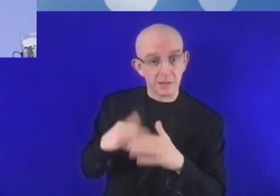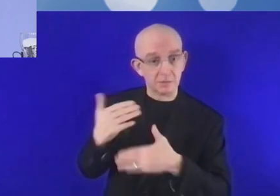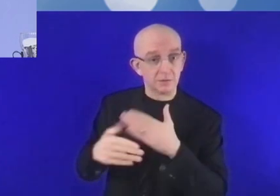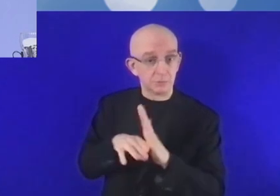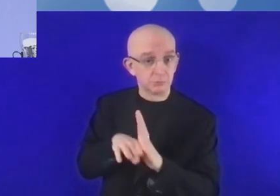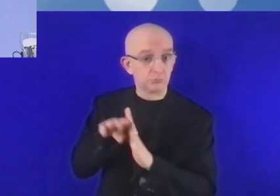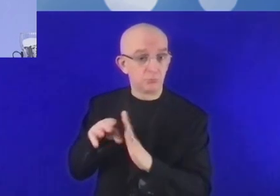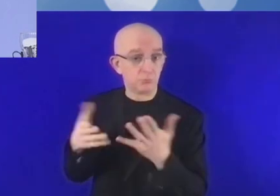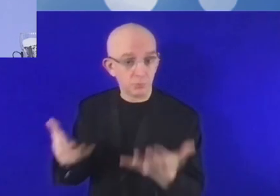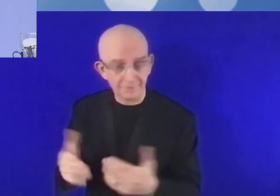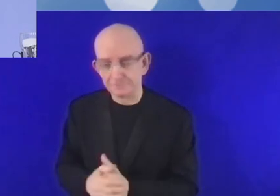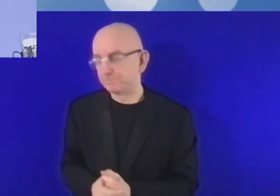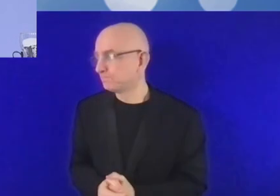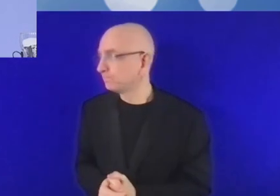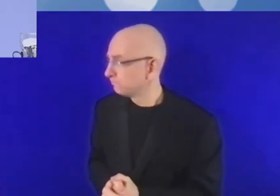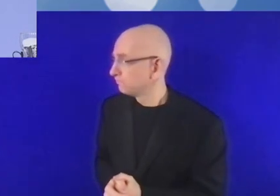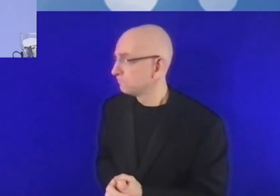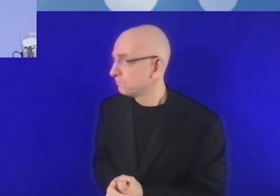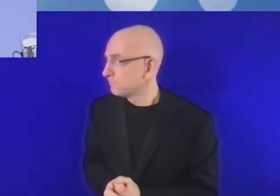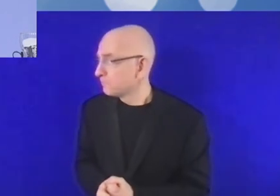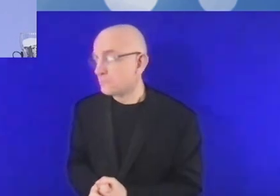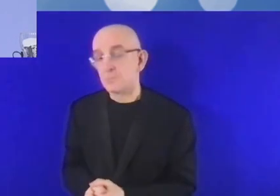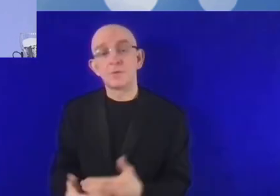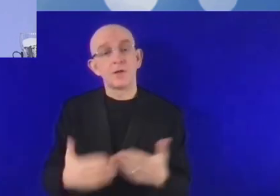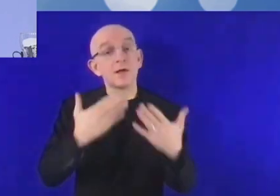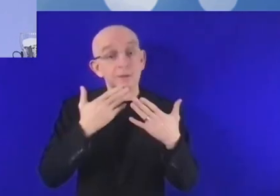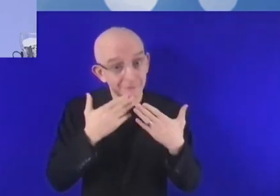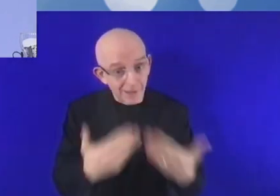encore des points d'amélioration. Merci beaucoup de me donner la parole.